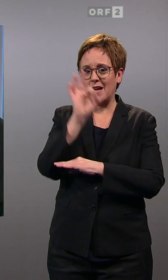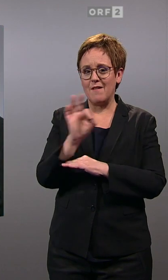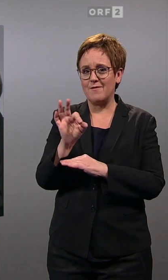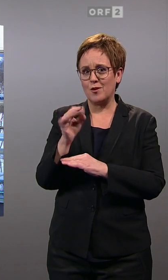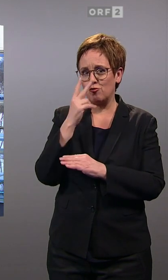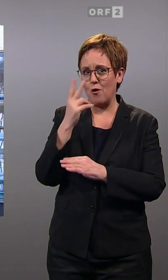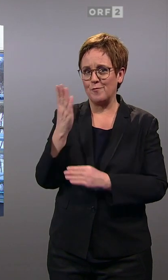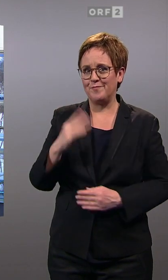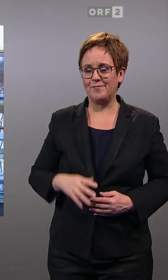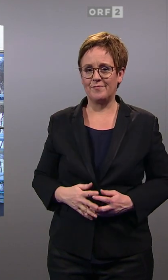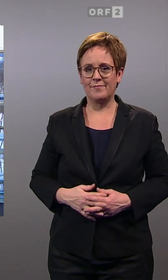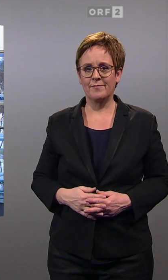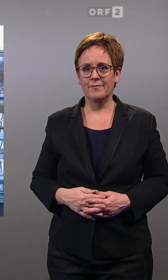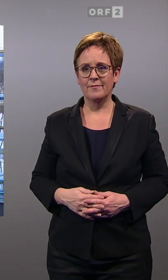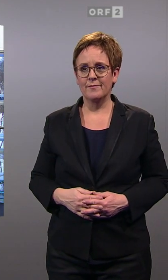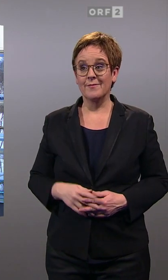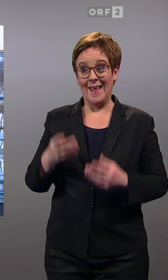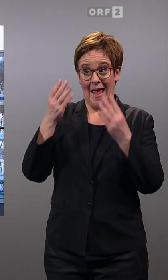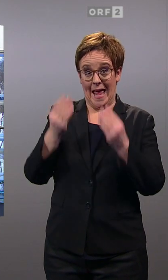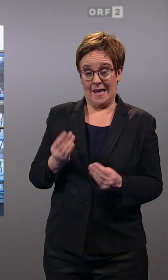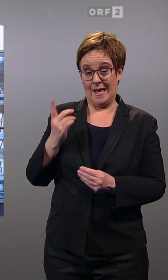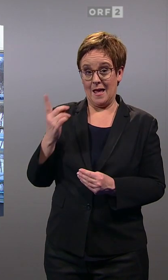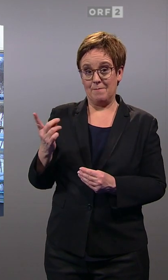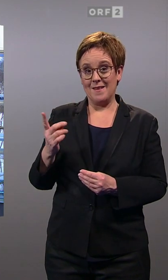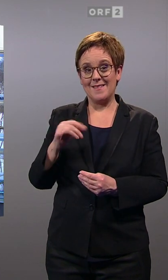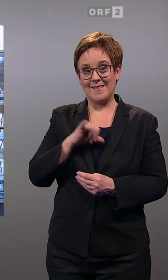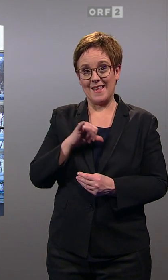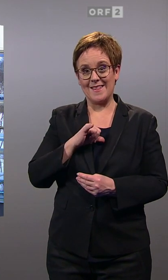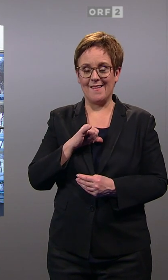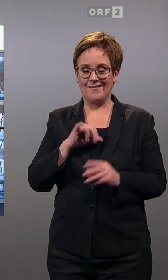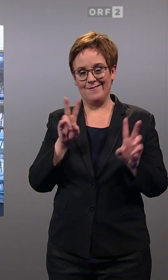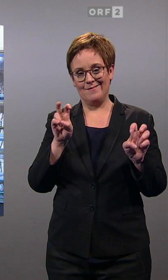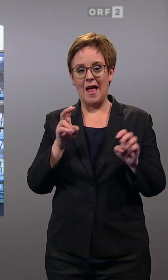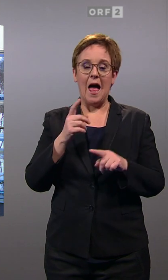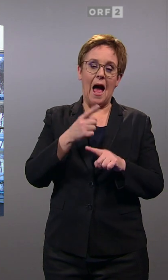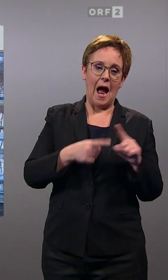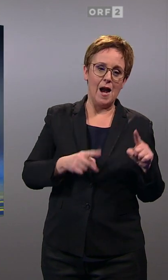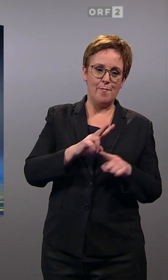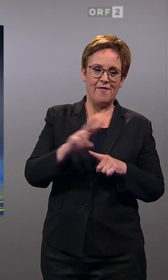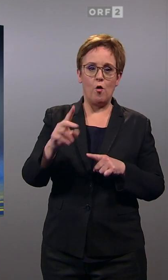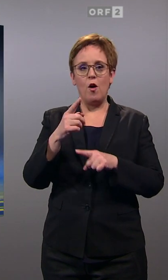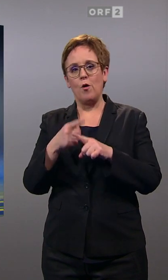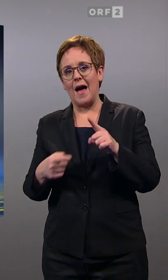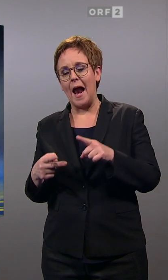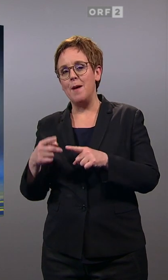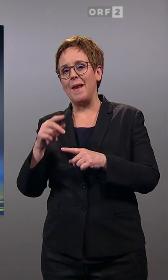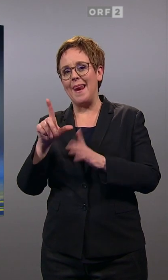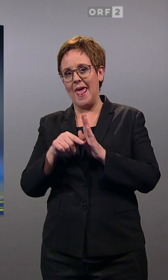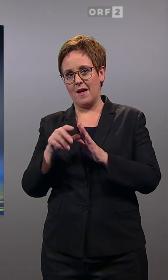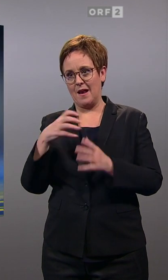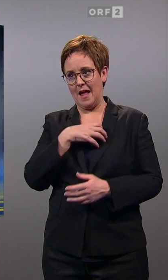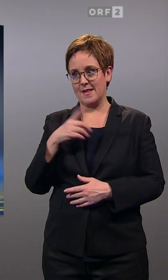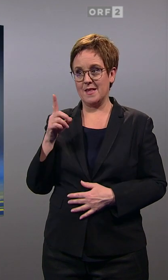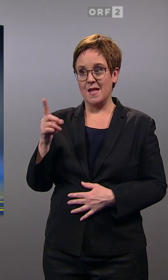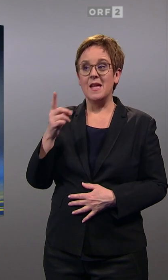Ergebnissen einzuspielen. Das Ergebnis ist ein bisschen wie die Sache mit dem halb vollen oder halb leeren Glas. 22 Prozent